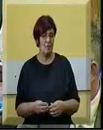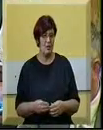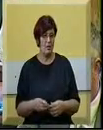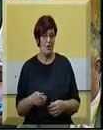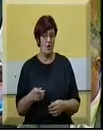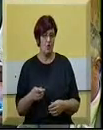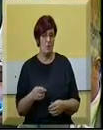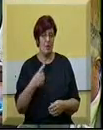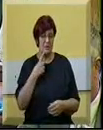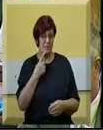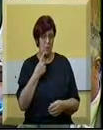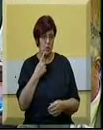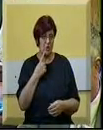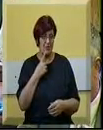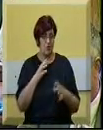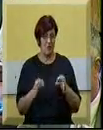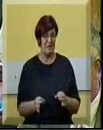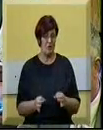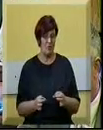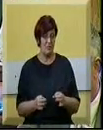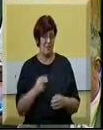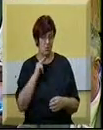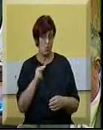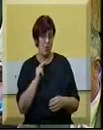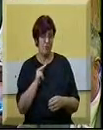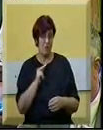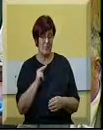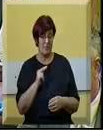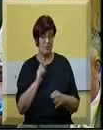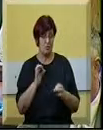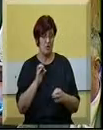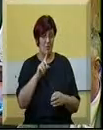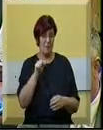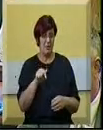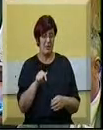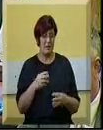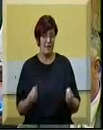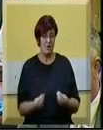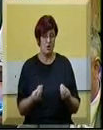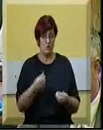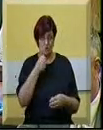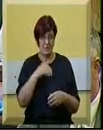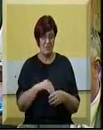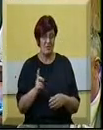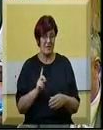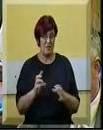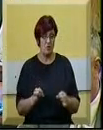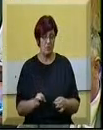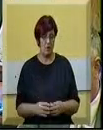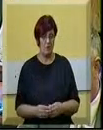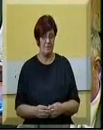eto, pokušavajući račionalno, da mu odgovorim na račionalno pitanja, nešto što zapravo nije račionalno.